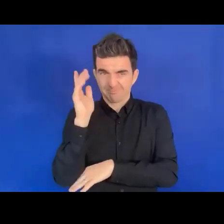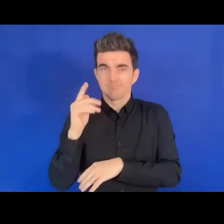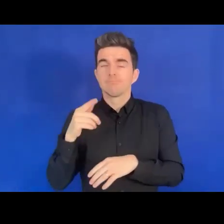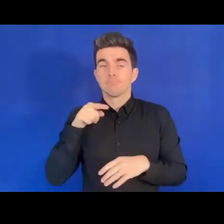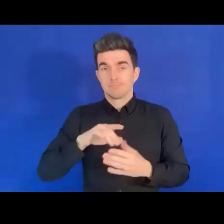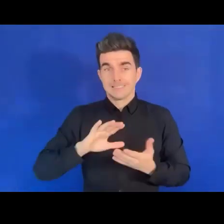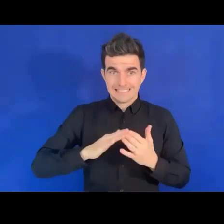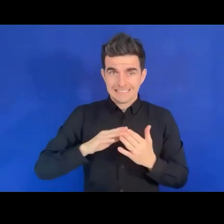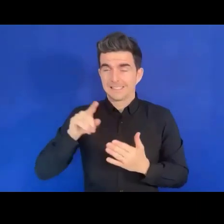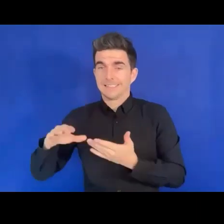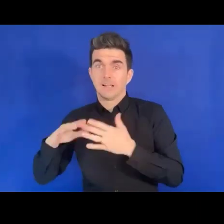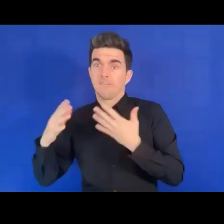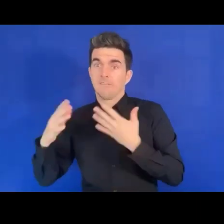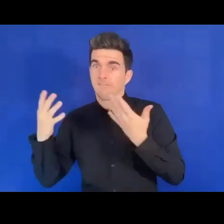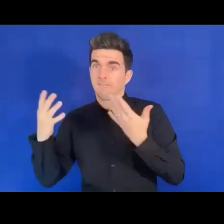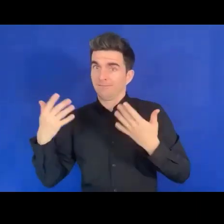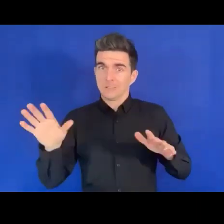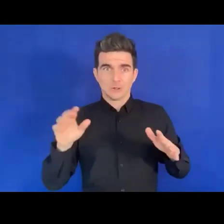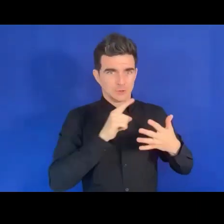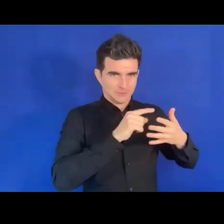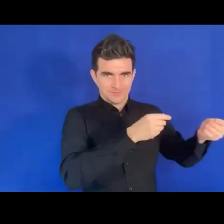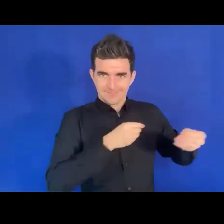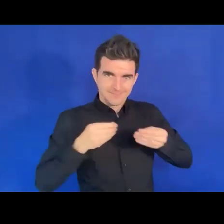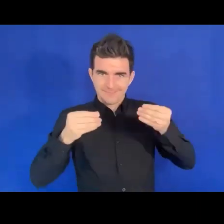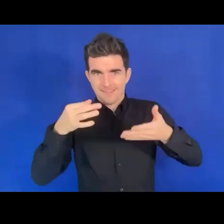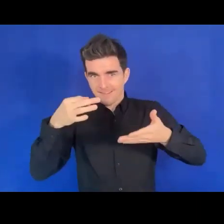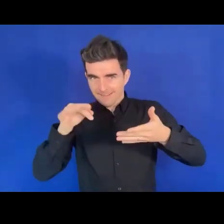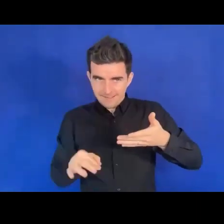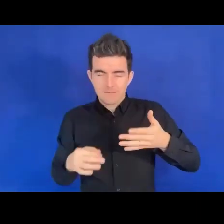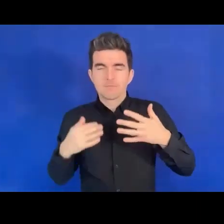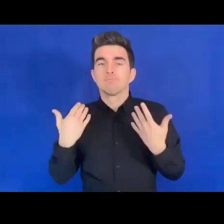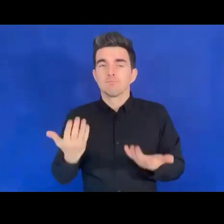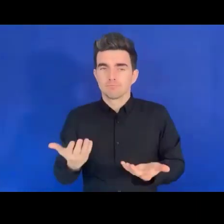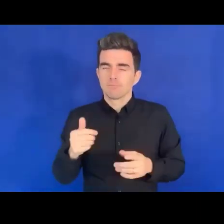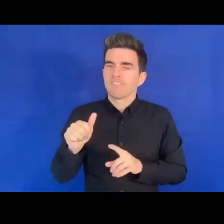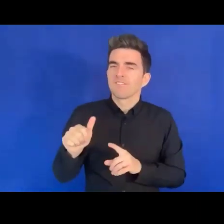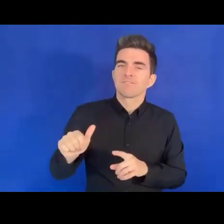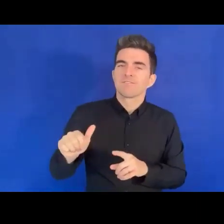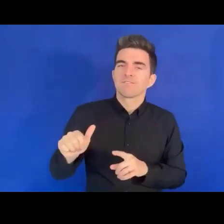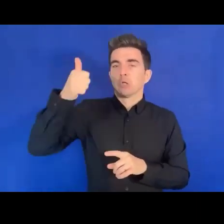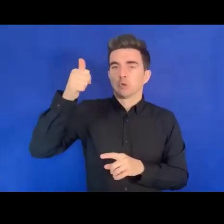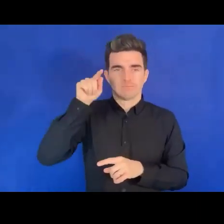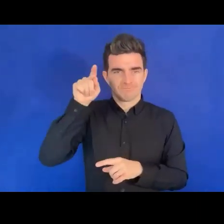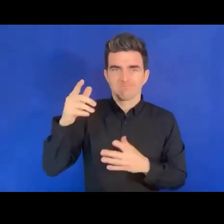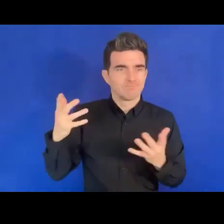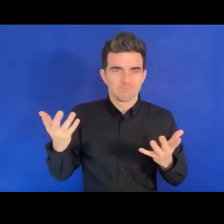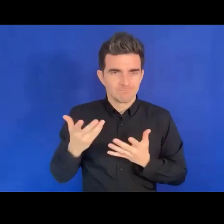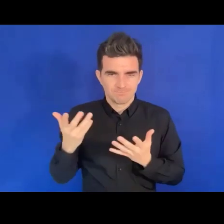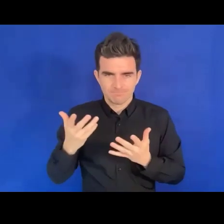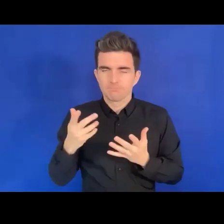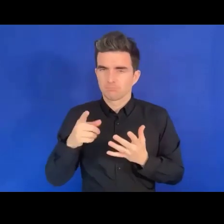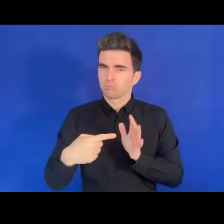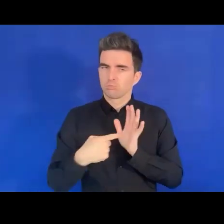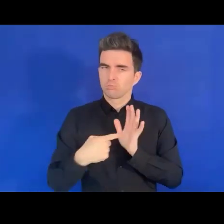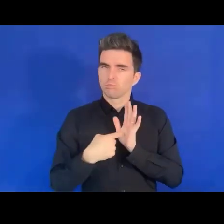Premièrement, nous allons avoir un problème avec l'interprétation chinoise.